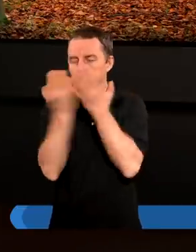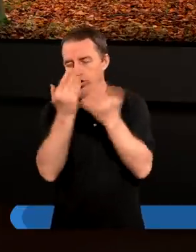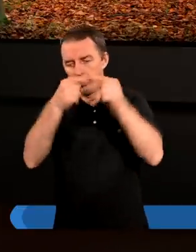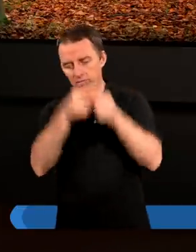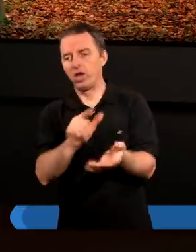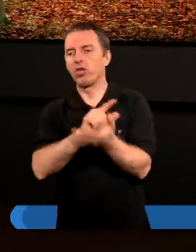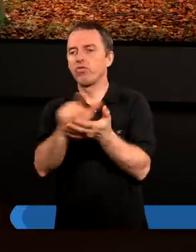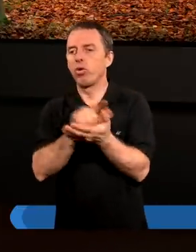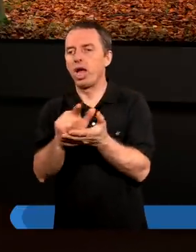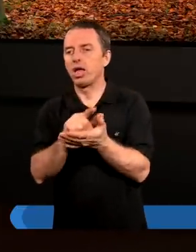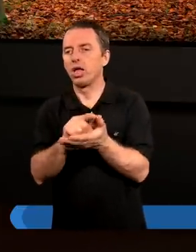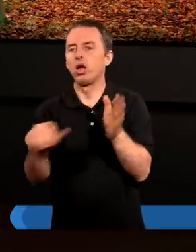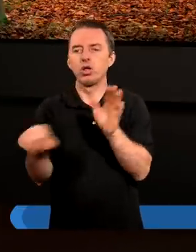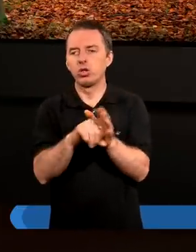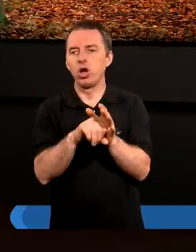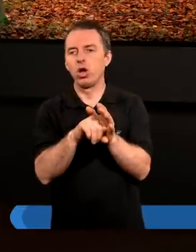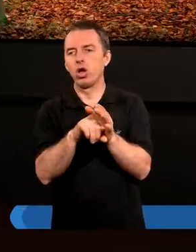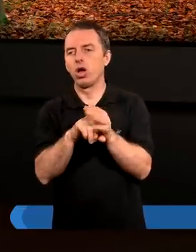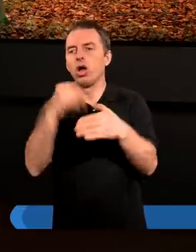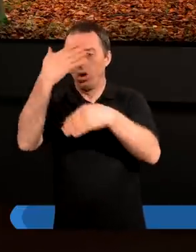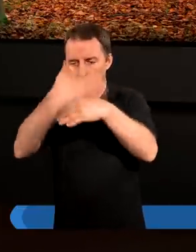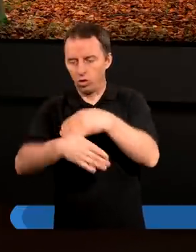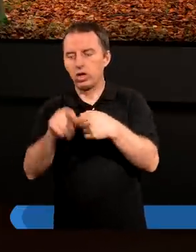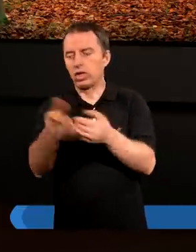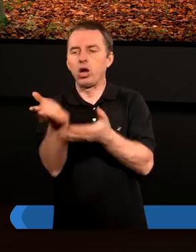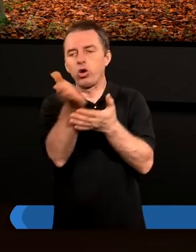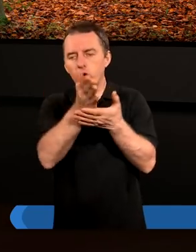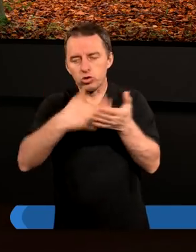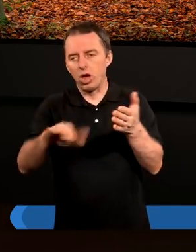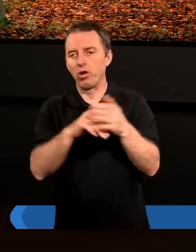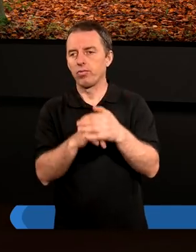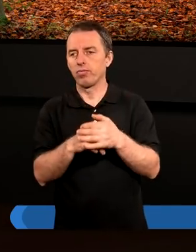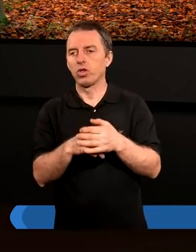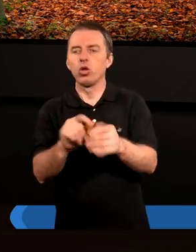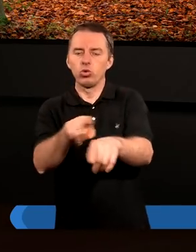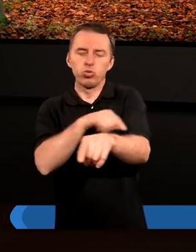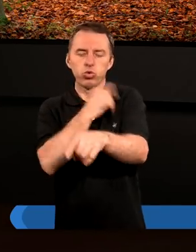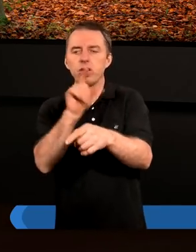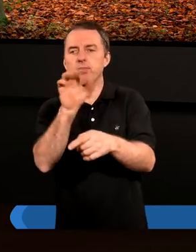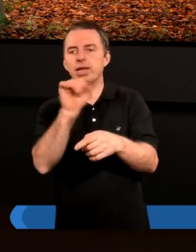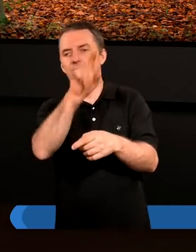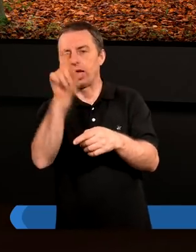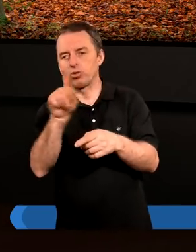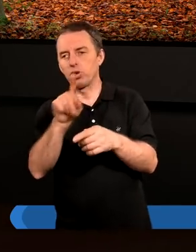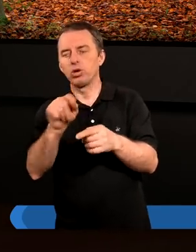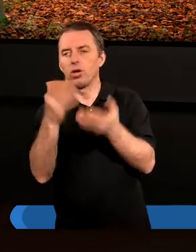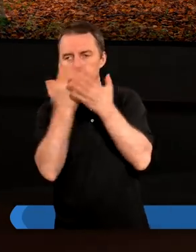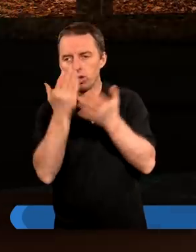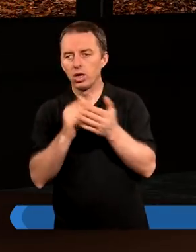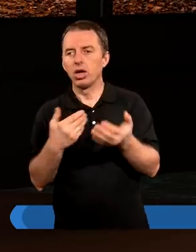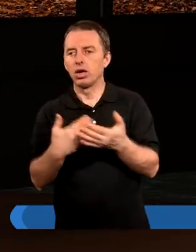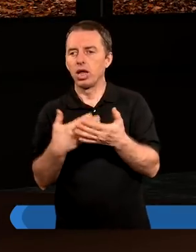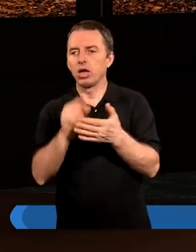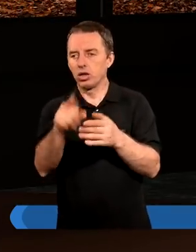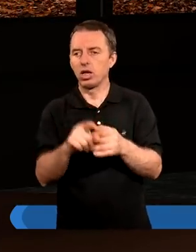wiersza dwunastego do końca tego rozdziału. Długi pasaż, to go przeczyta. Dlatego